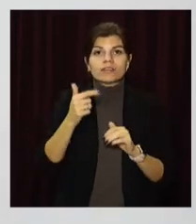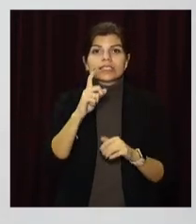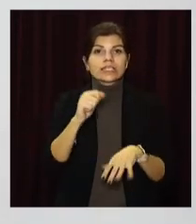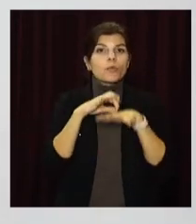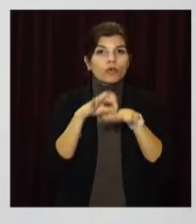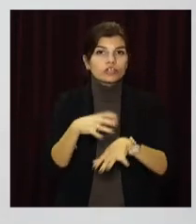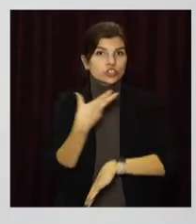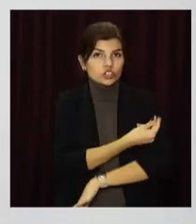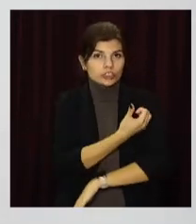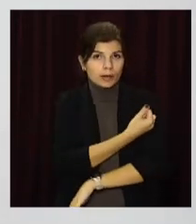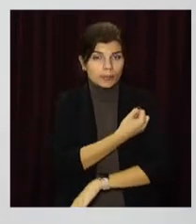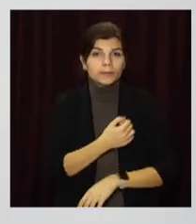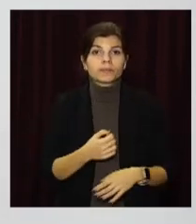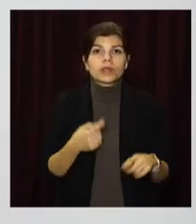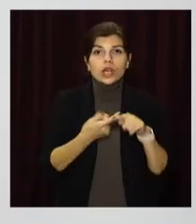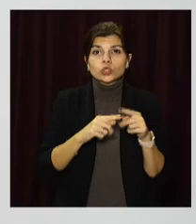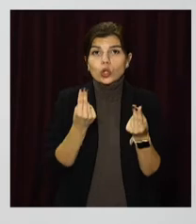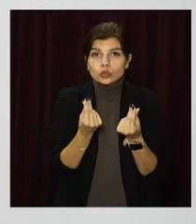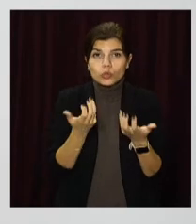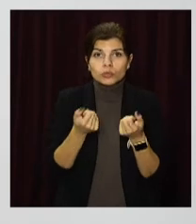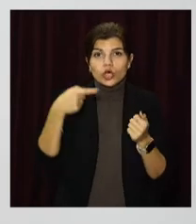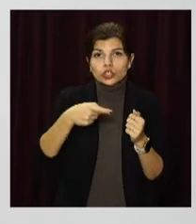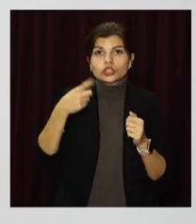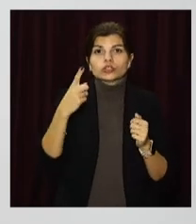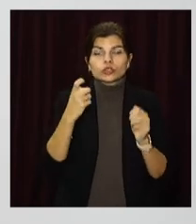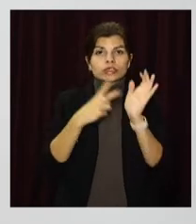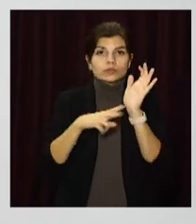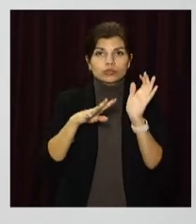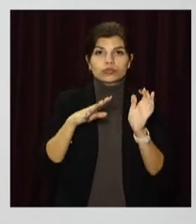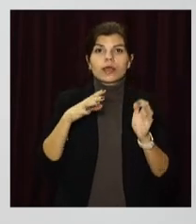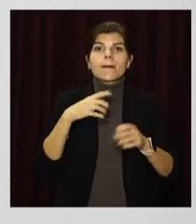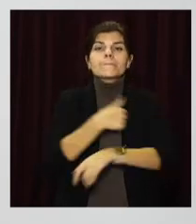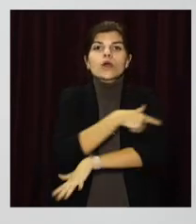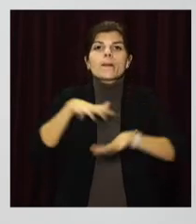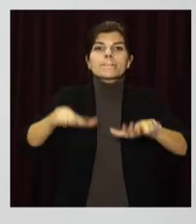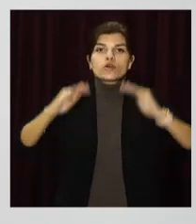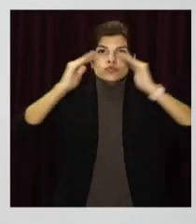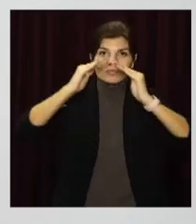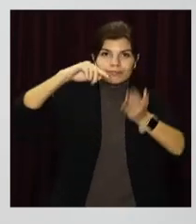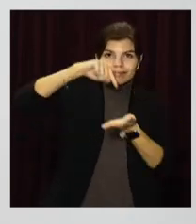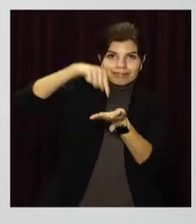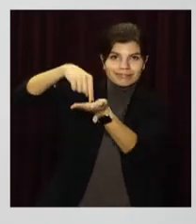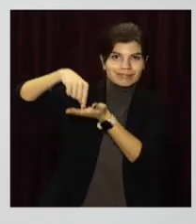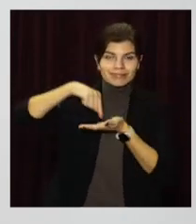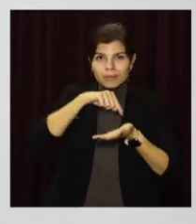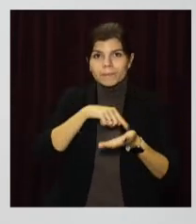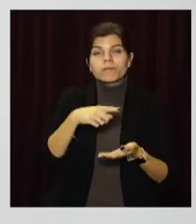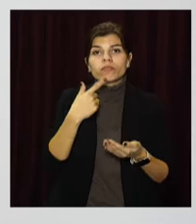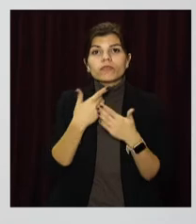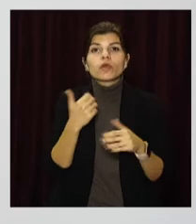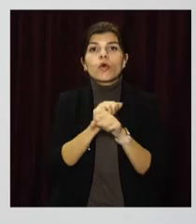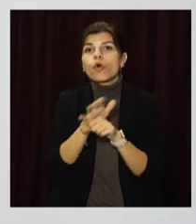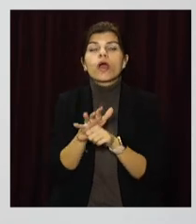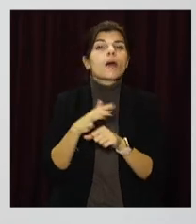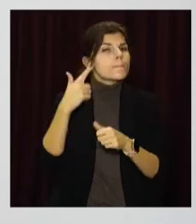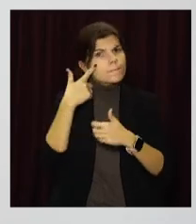проведення щеплення. Цю суму отримало 1174 медичні заклади. Лідерами з вакцинації від ковіду є такі